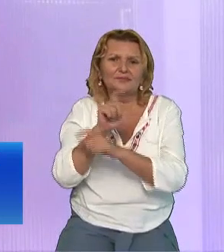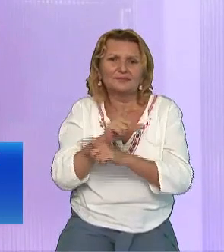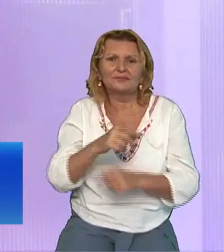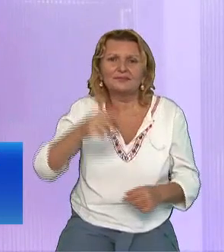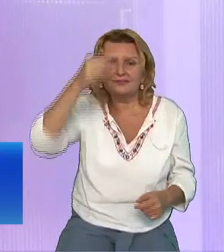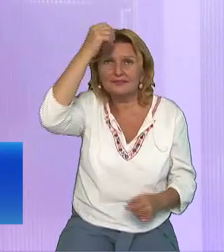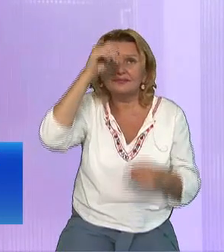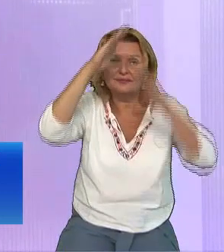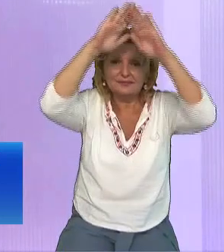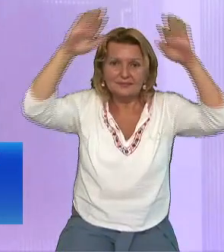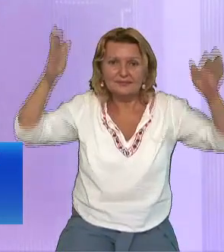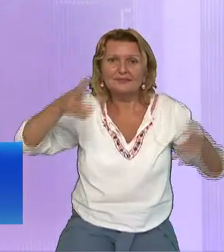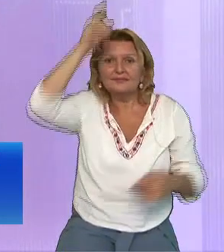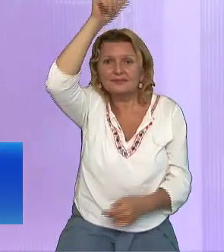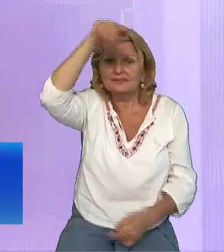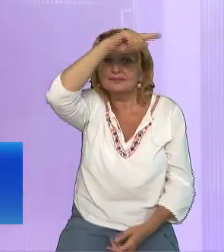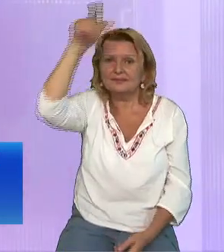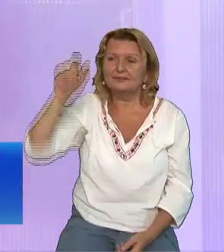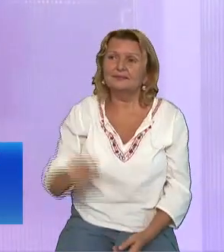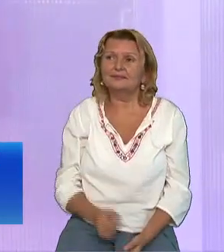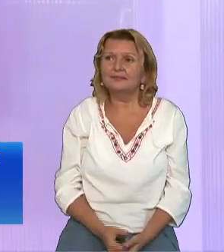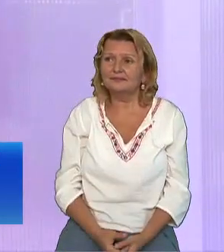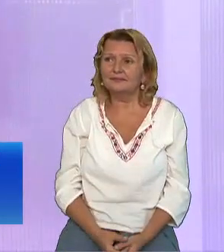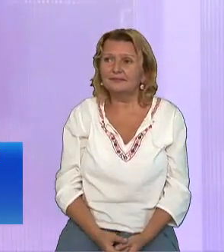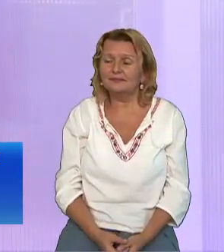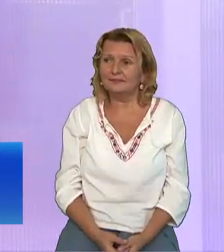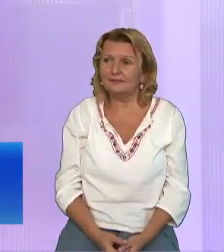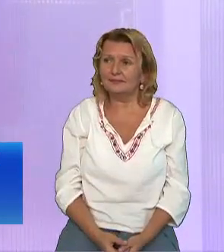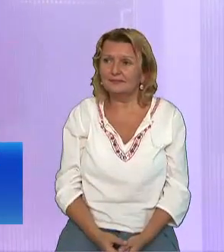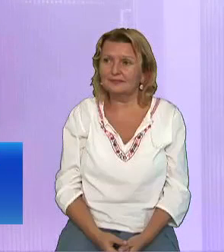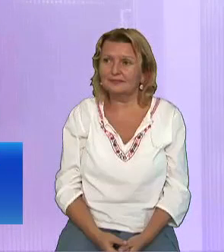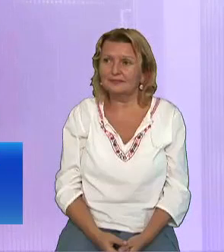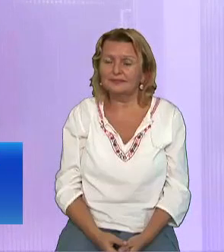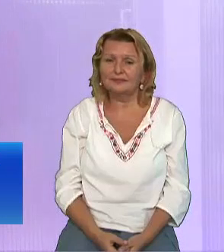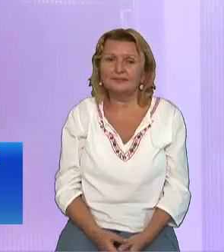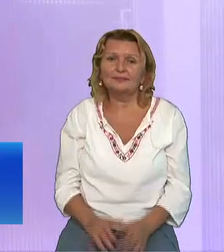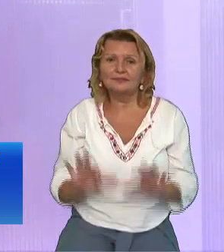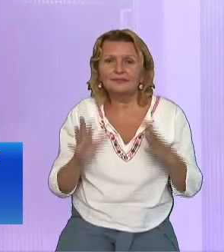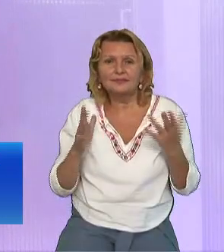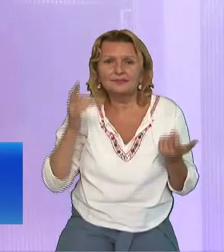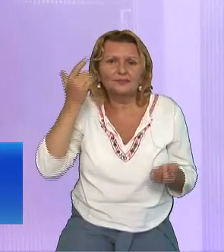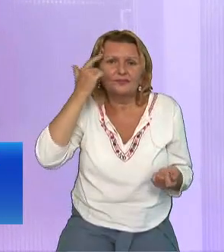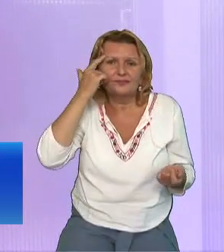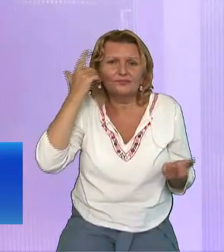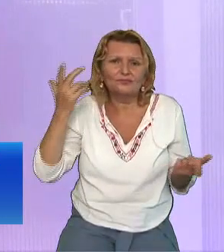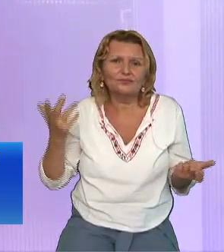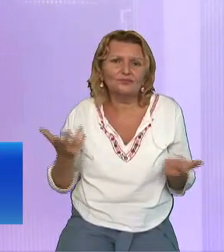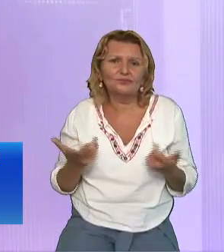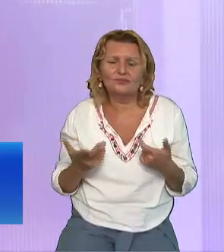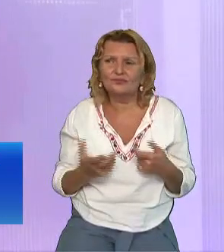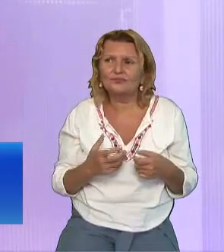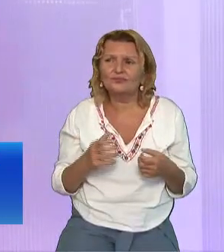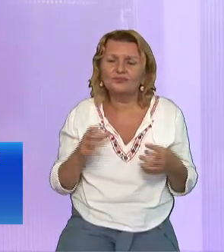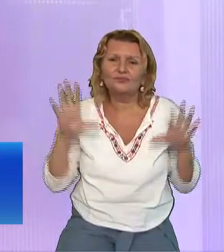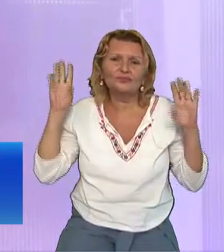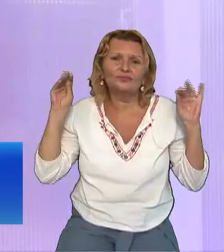spiritualitate Și paralel cu asta Stalin